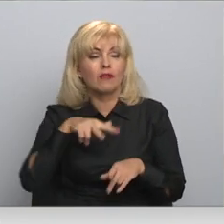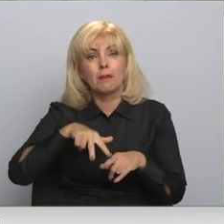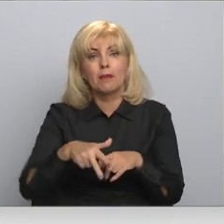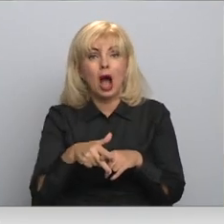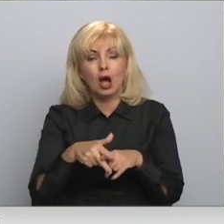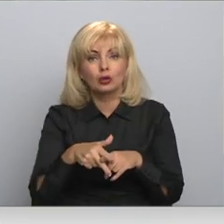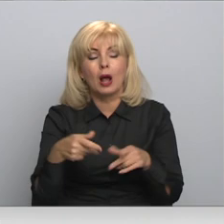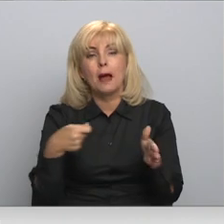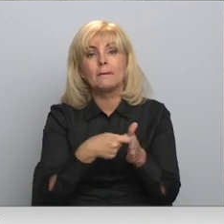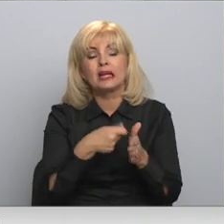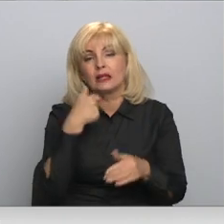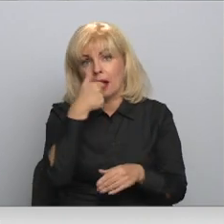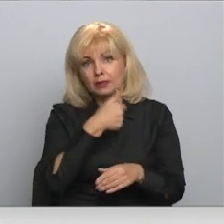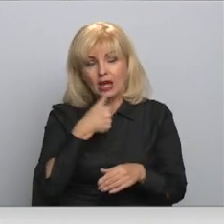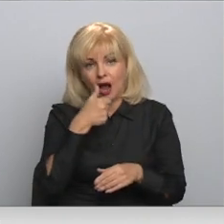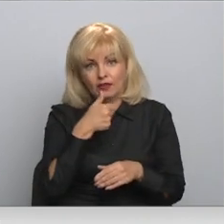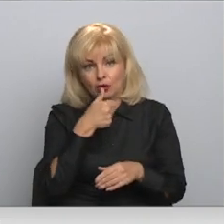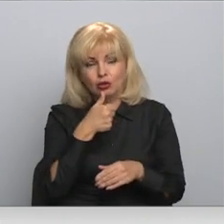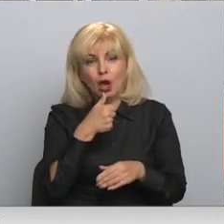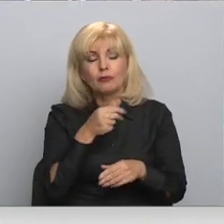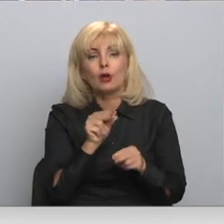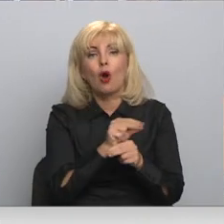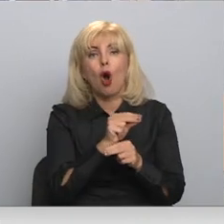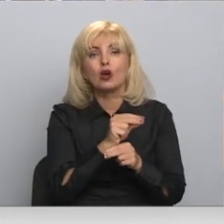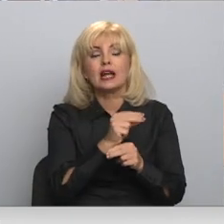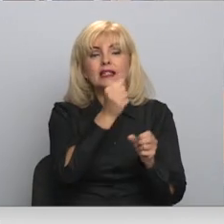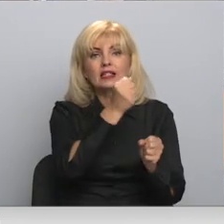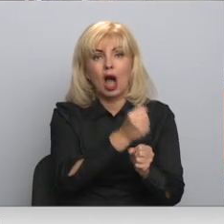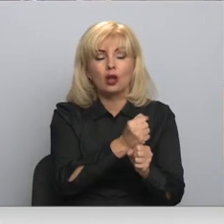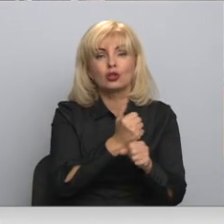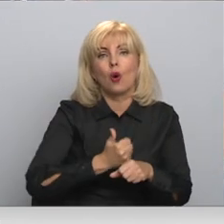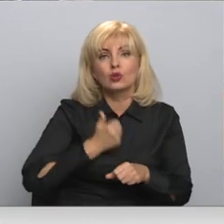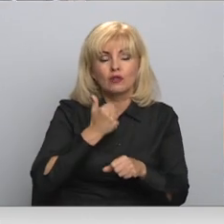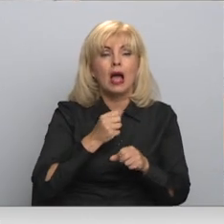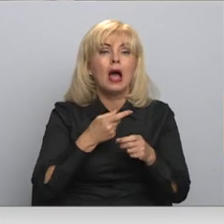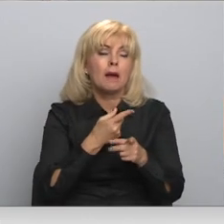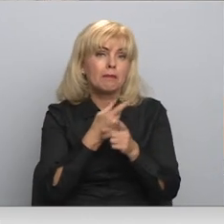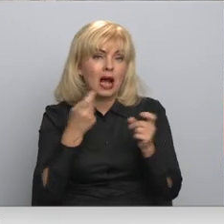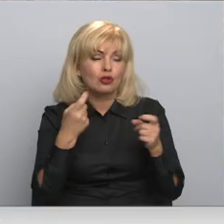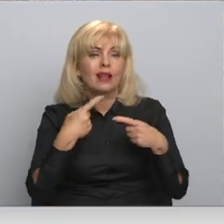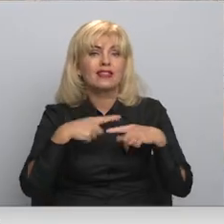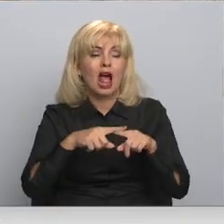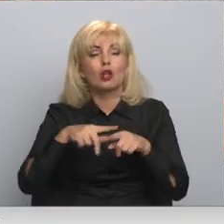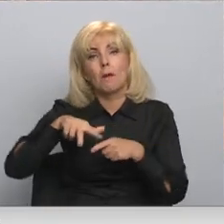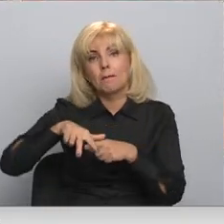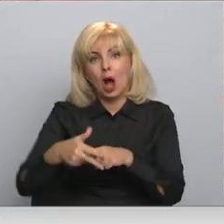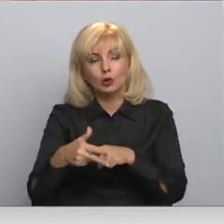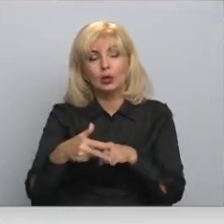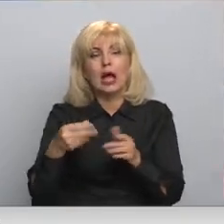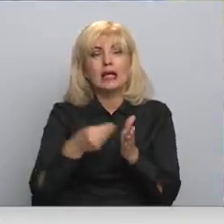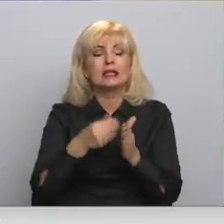piegādāt arī privātie koģenerācijas staciju uzņēmumi, kas paziņojuši par tehnoloģisko pārtraukumu. Toties tarifs